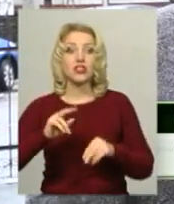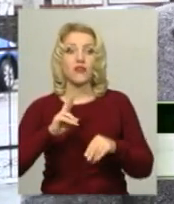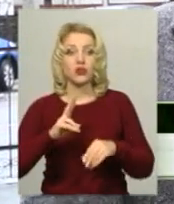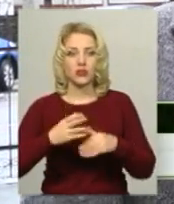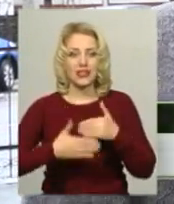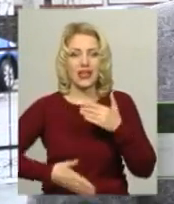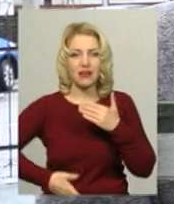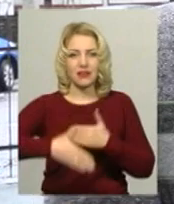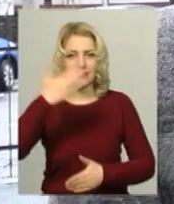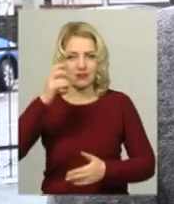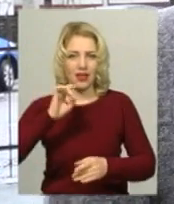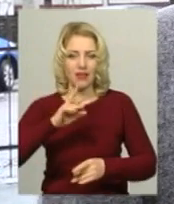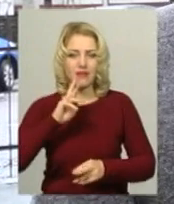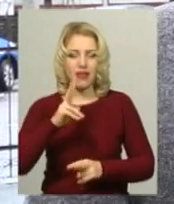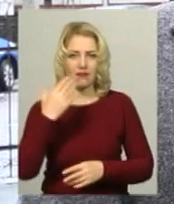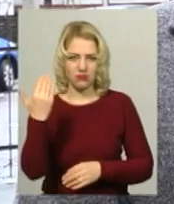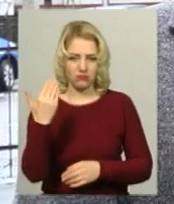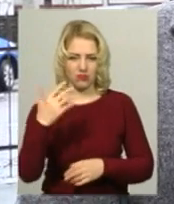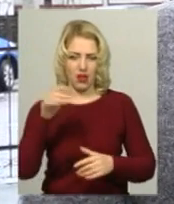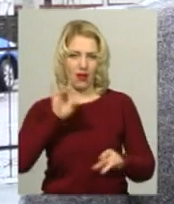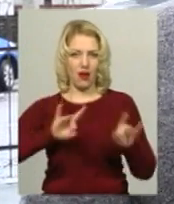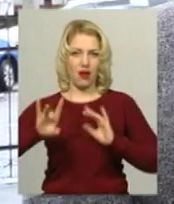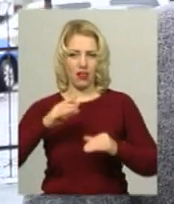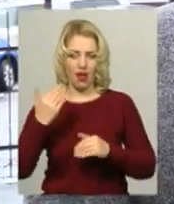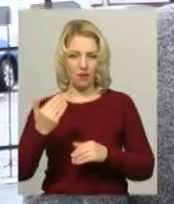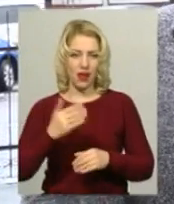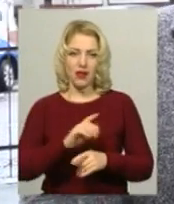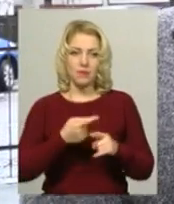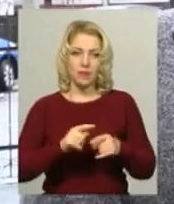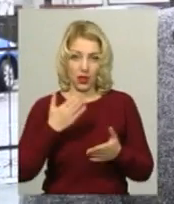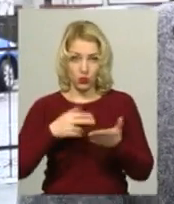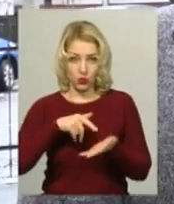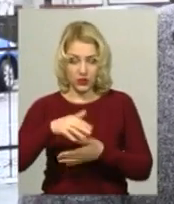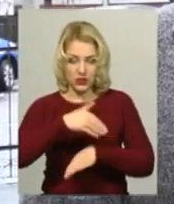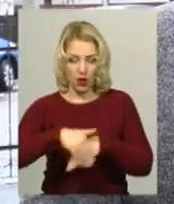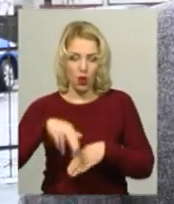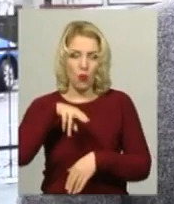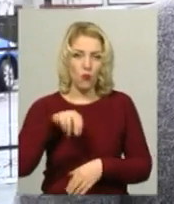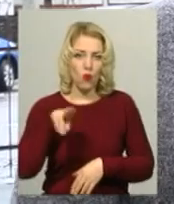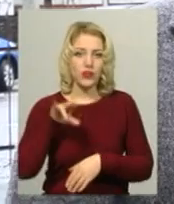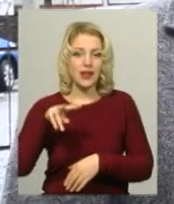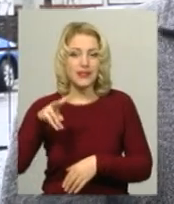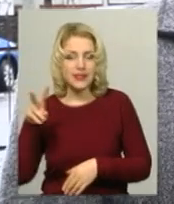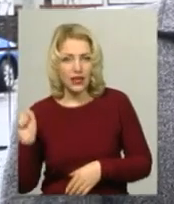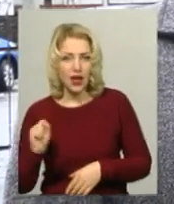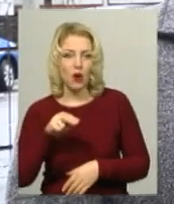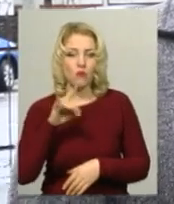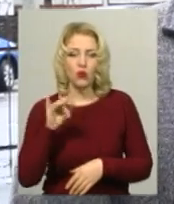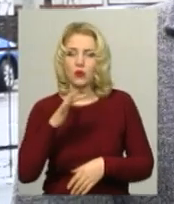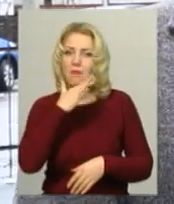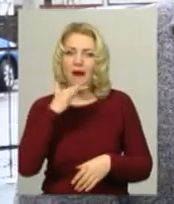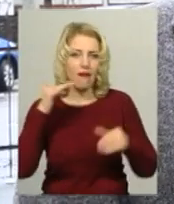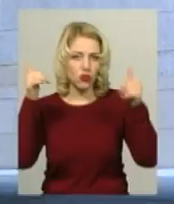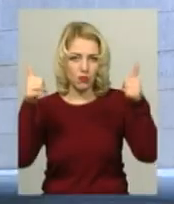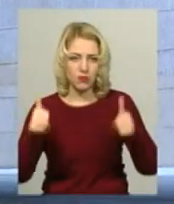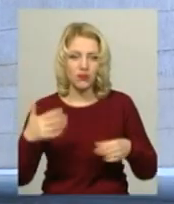реклами, це теж один з елементів їхньої вивіски, тому можна пройтися по Подільській, по Проскурській, побачити, що дійсно багато банерів і вивісок є